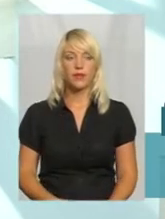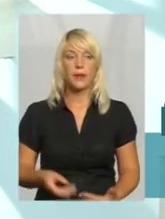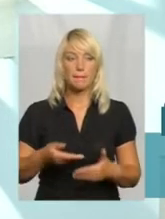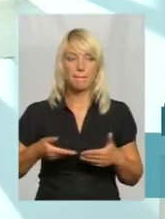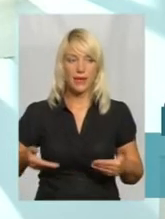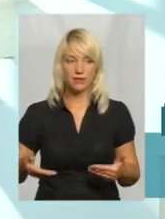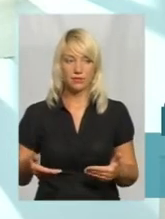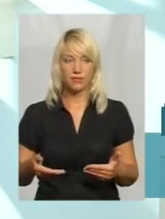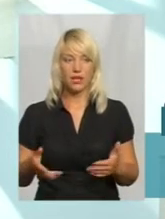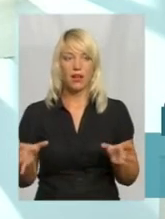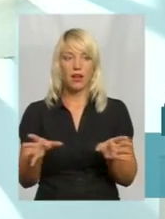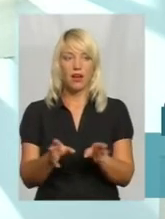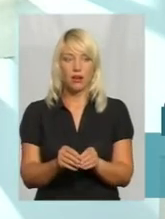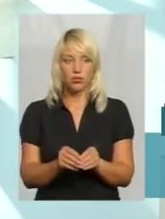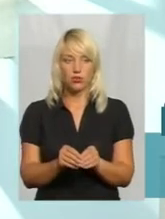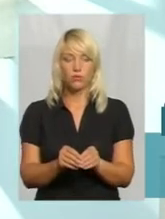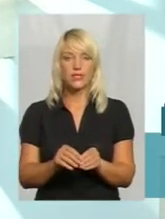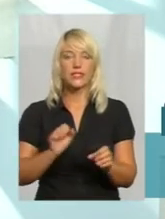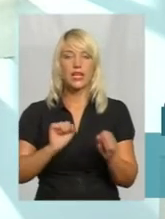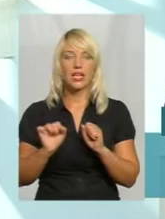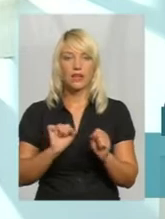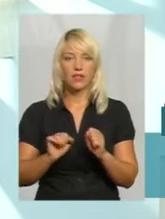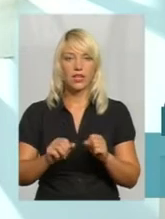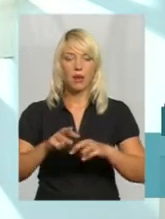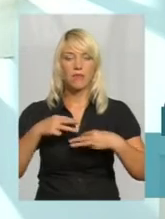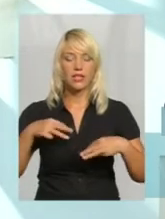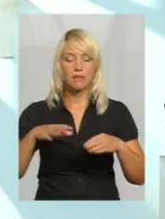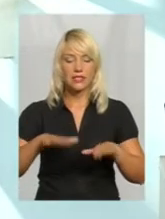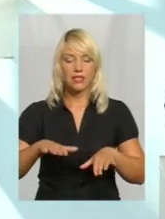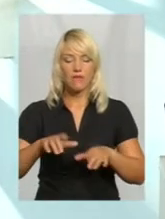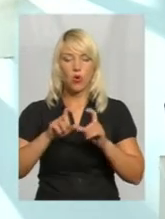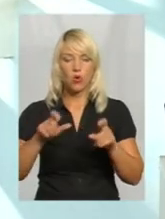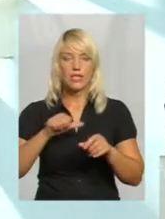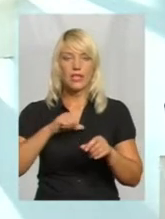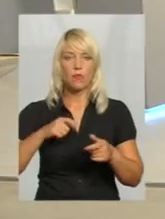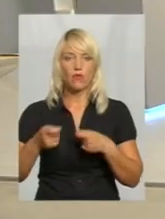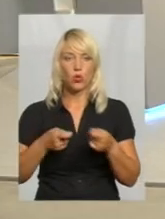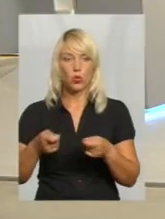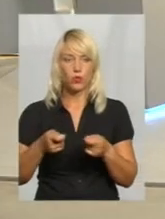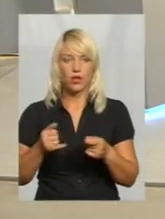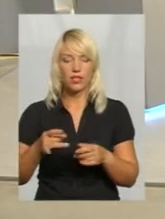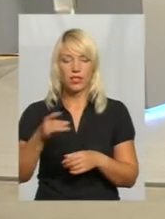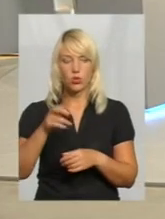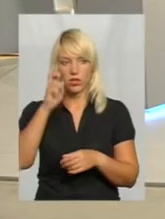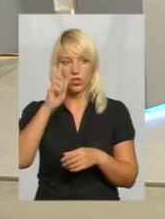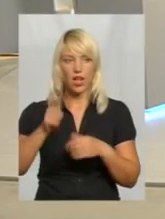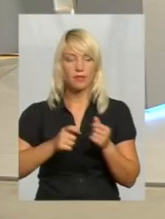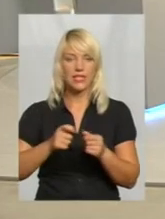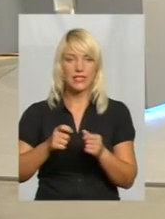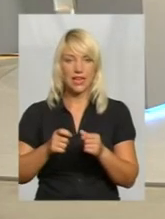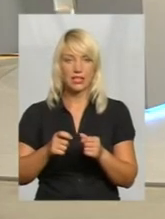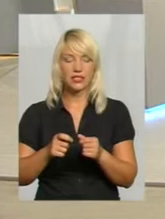разом з керівниками місцевих органів самоврядування, голови районних держадміністрацій,